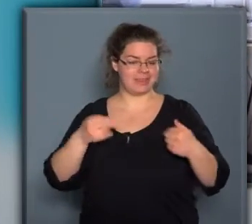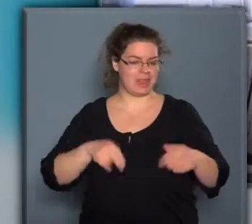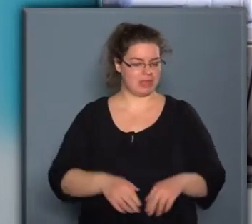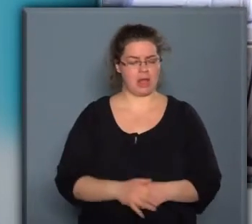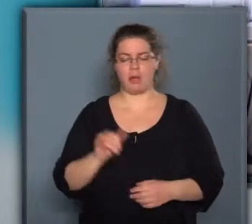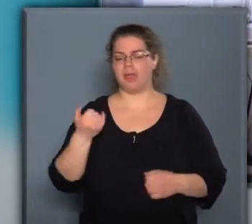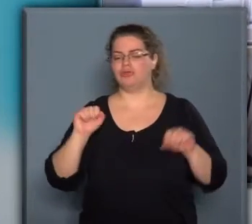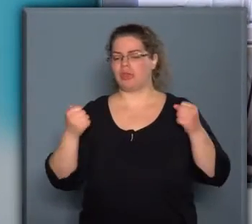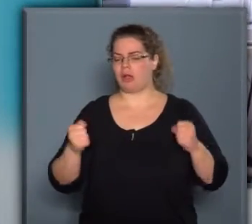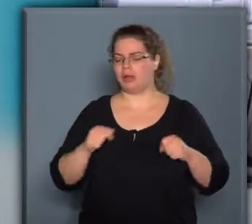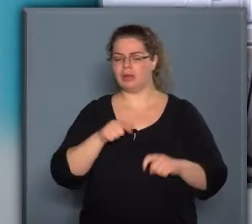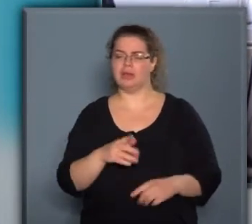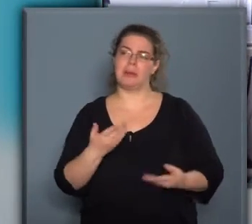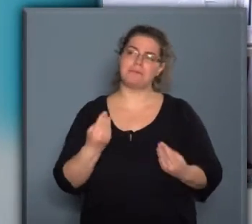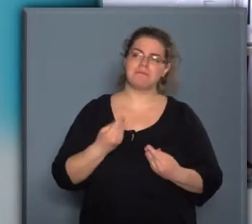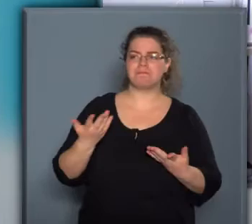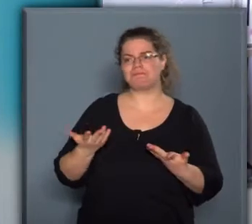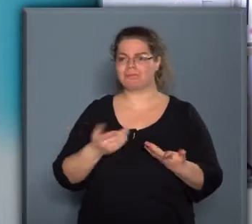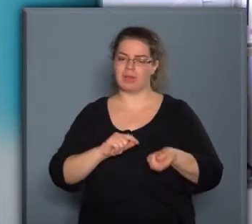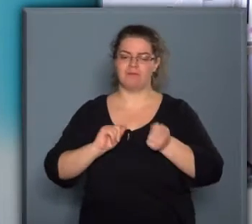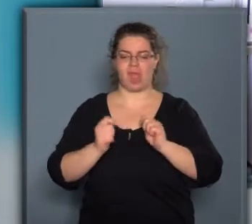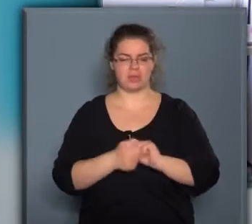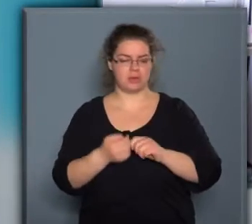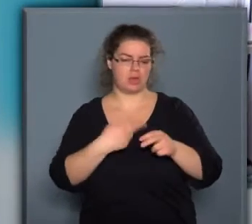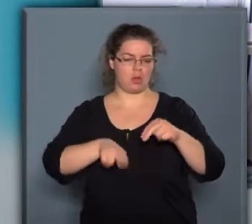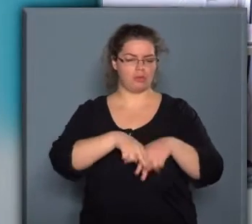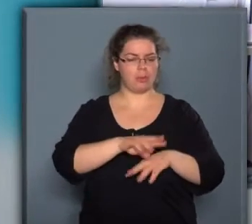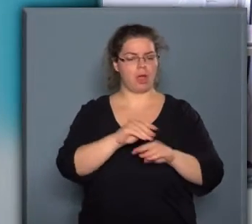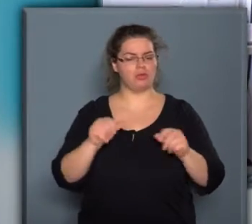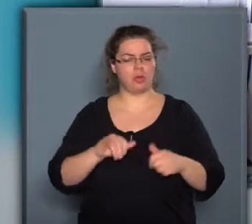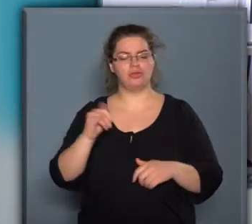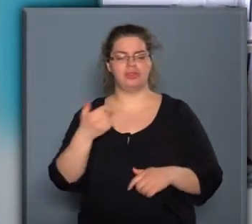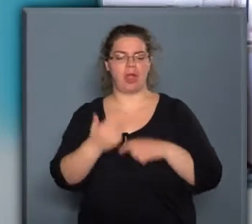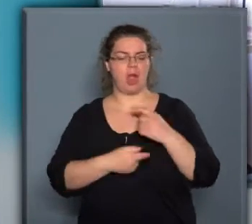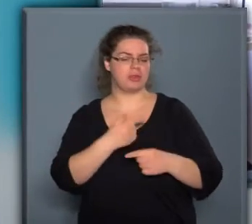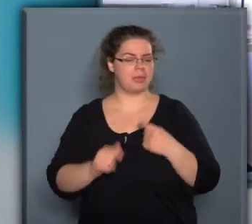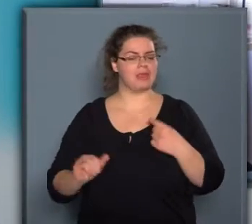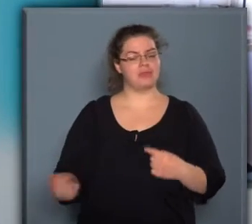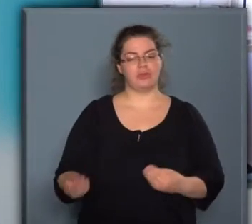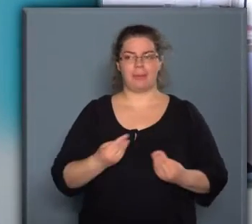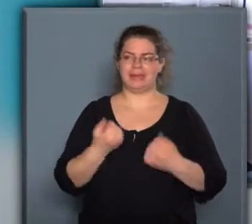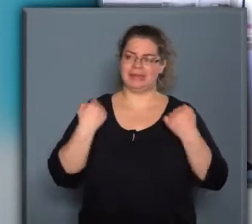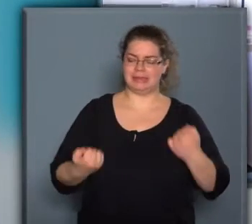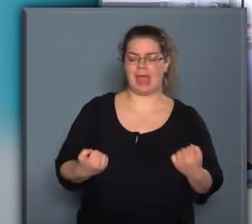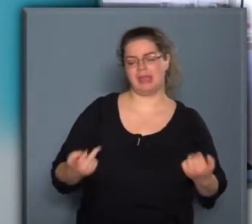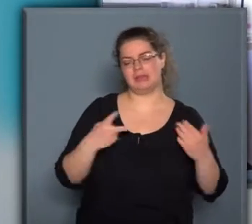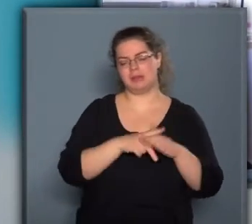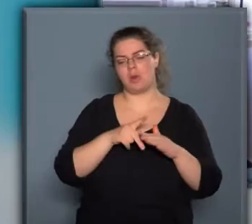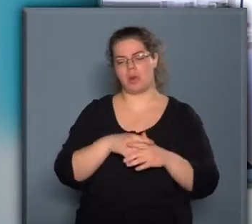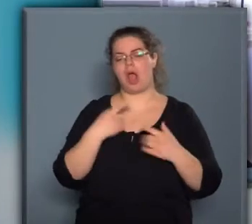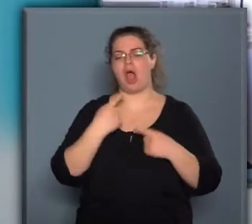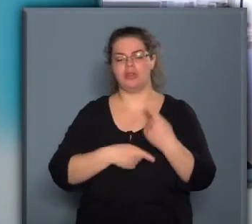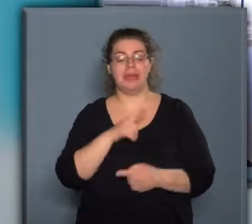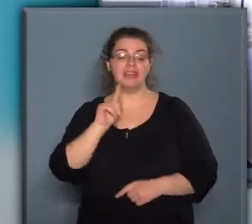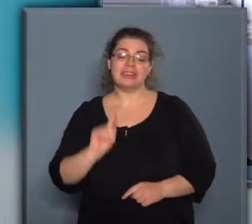és gyakorlatilag az, ami talán kicsit változott, hogy talán több a sós, meg a hagyományos, és ami egy nagyon nehéz dolog a hagyományos.